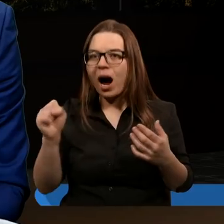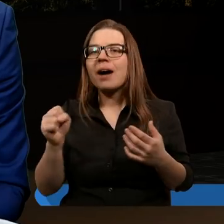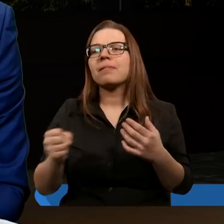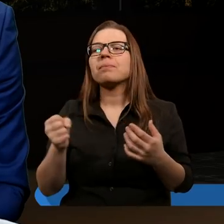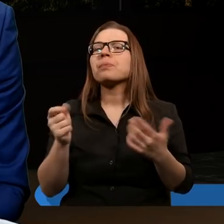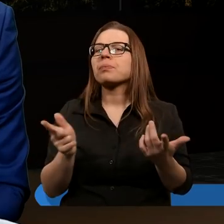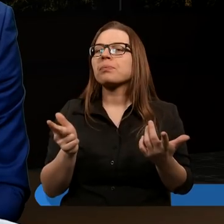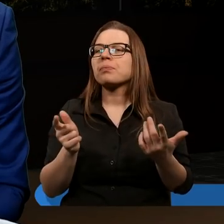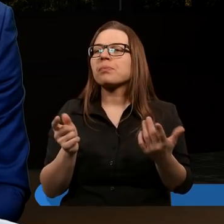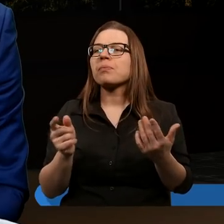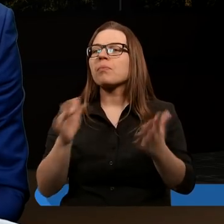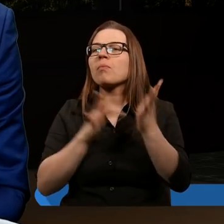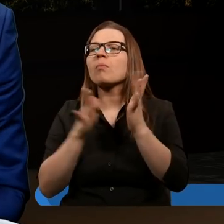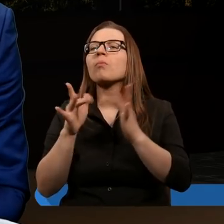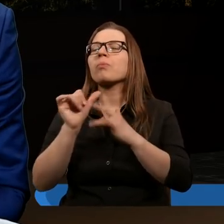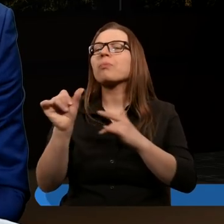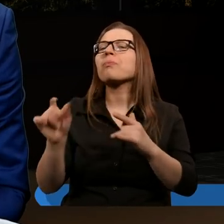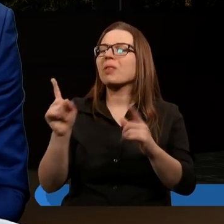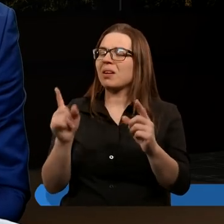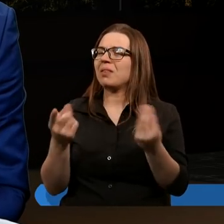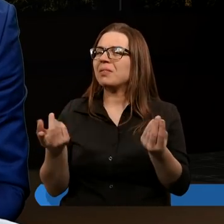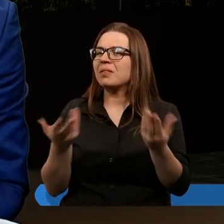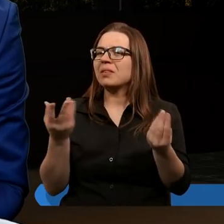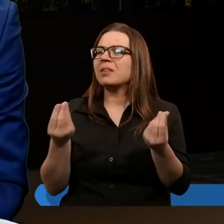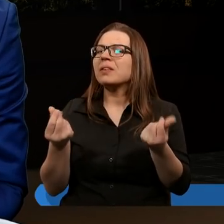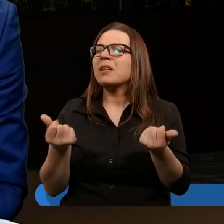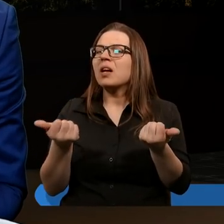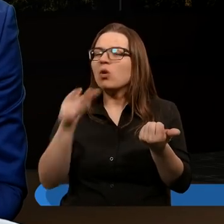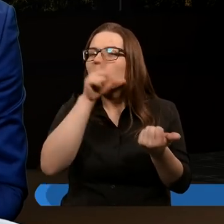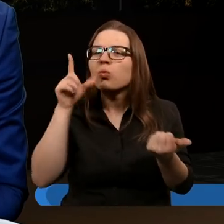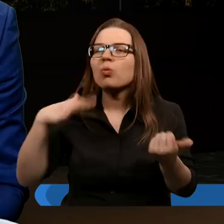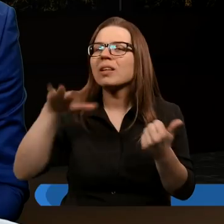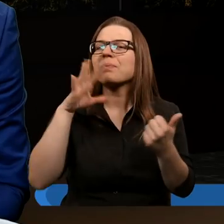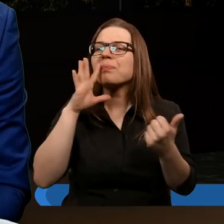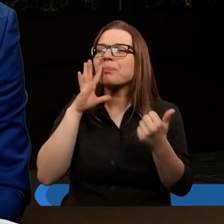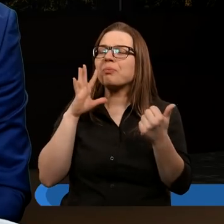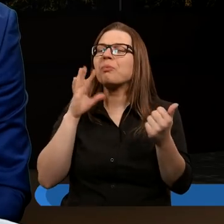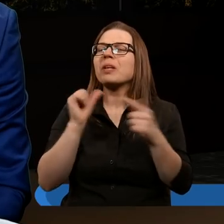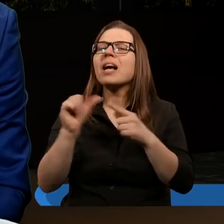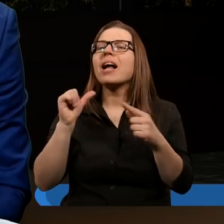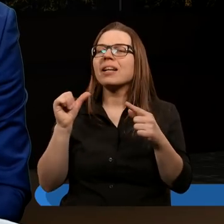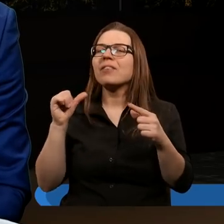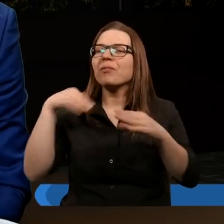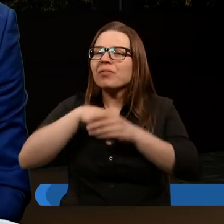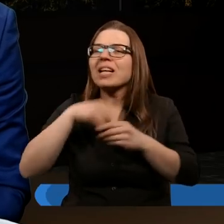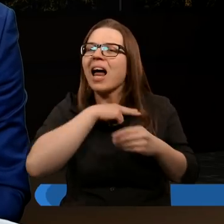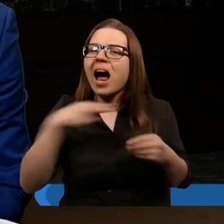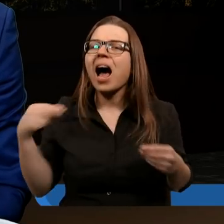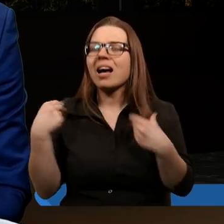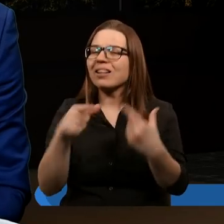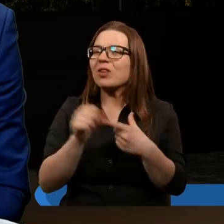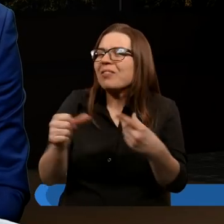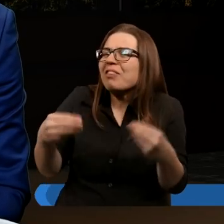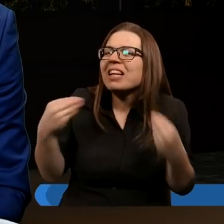ale właśnie ten Jezus Chrystus tutaj jest naprawdę, może nie choć, że jest inny, tylko przedstawiony lekko z innej perspektywy, prawda? I to jest właśnie